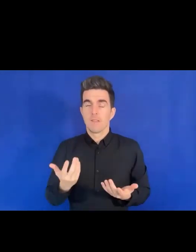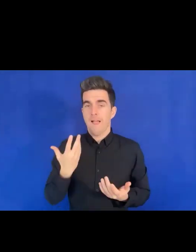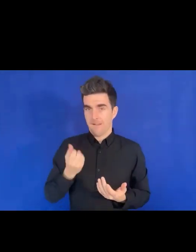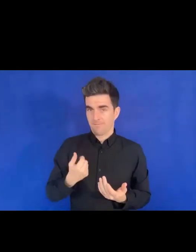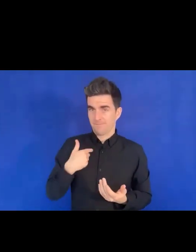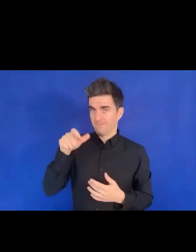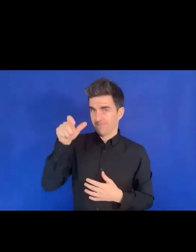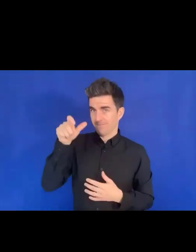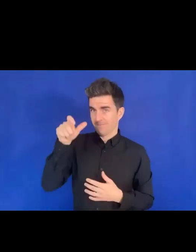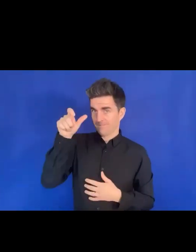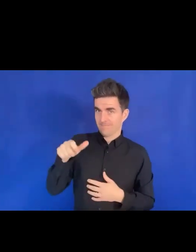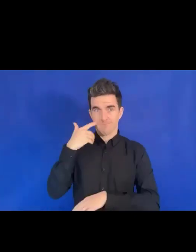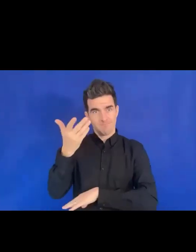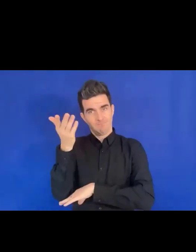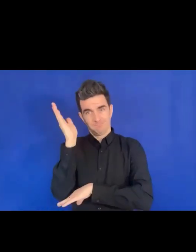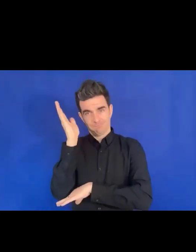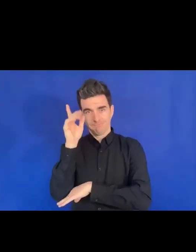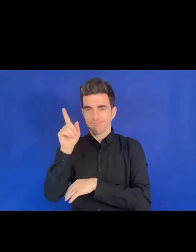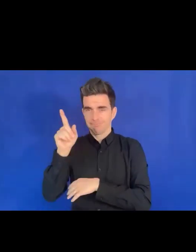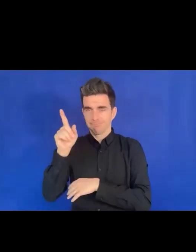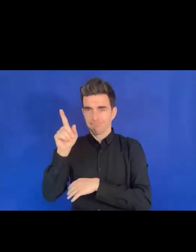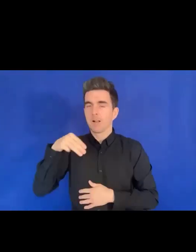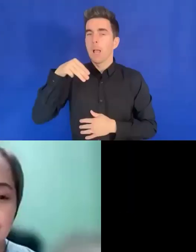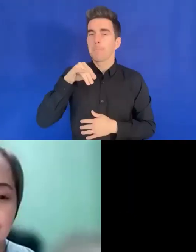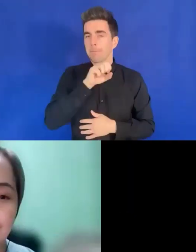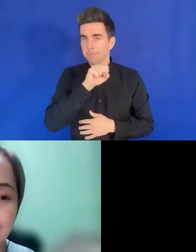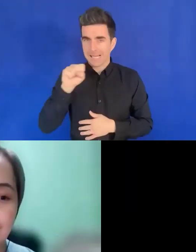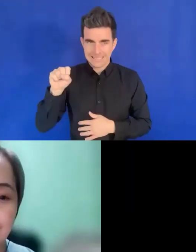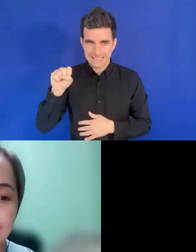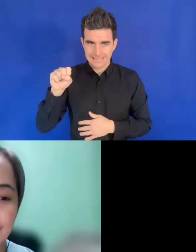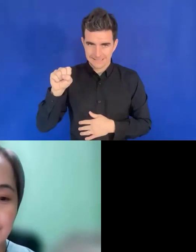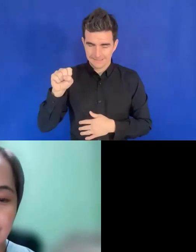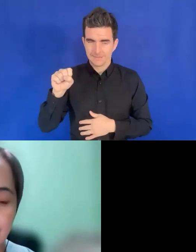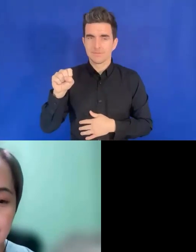développement humain des Philippines. elle a